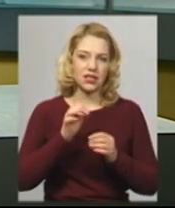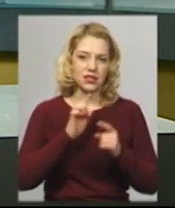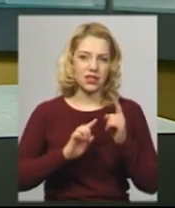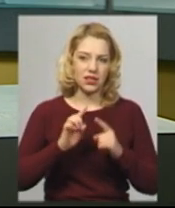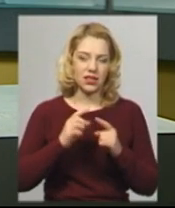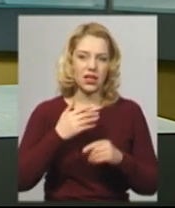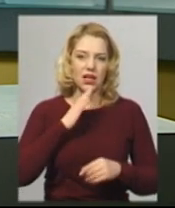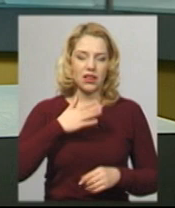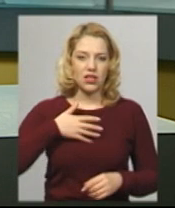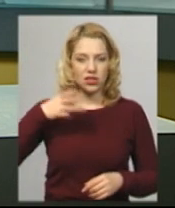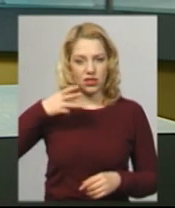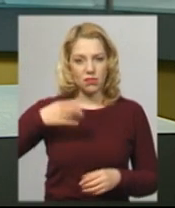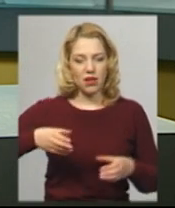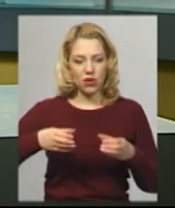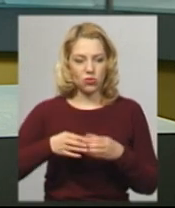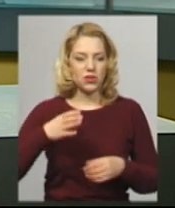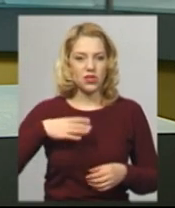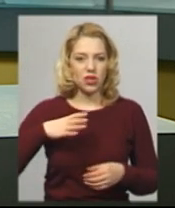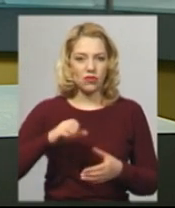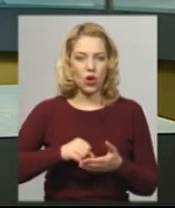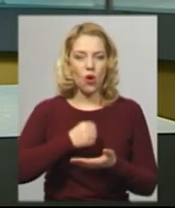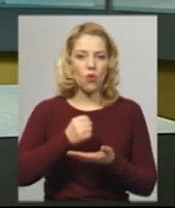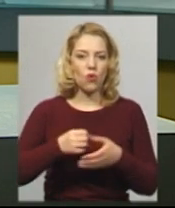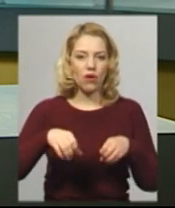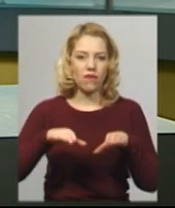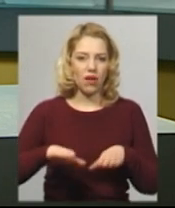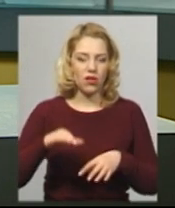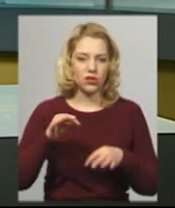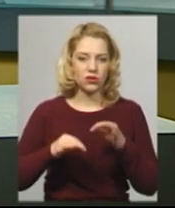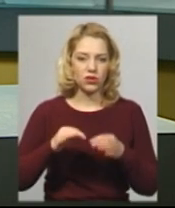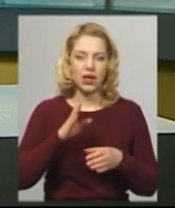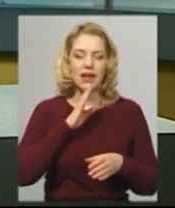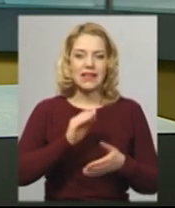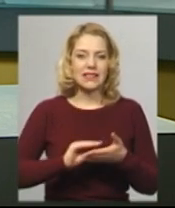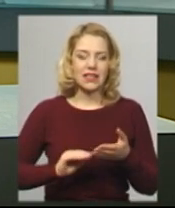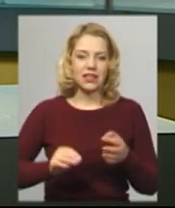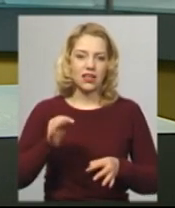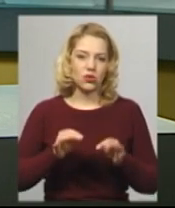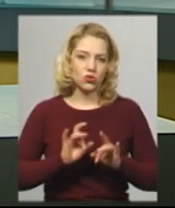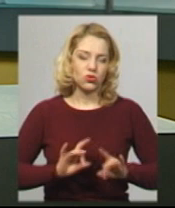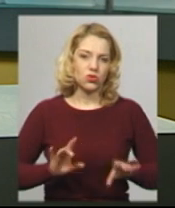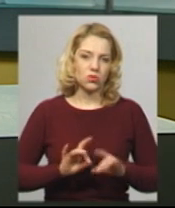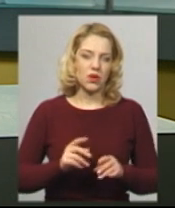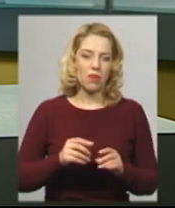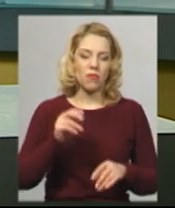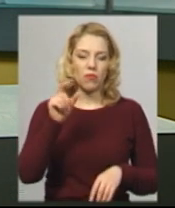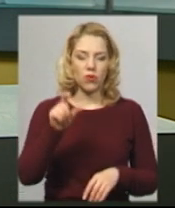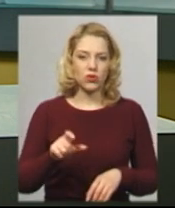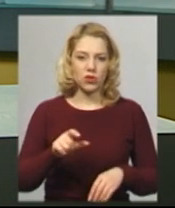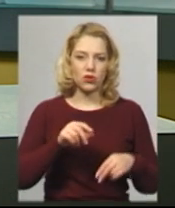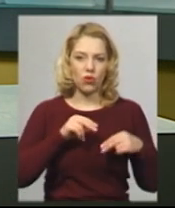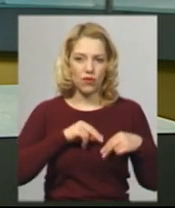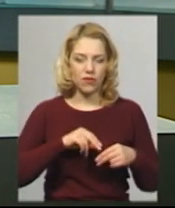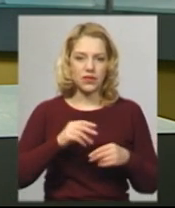засідання та ухвали. Нагадаю, прес-секретарка прокуратури Хмельниччини Оксана Грея сьогодні розповіла, посадовця підозрюють у